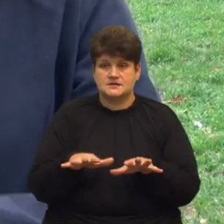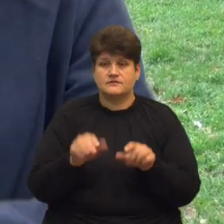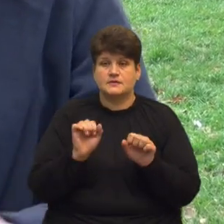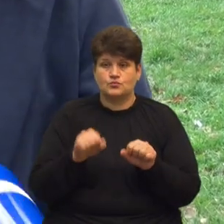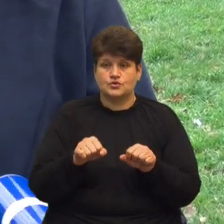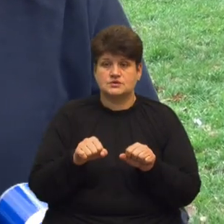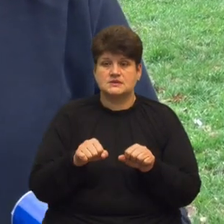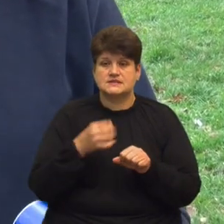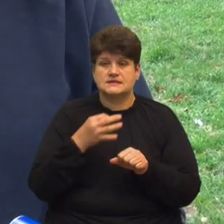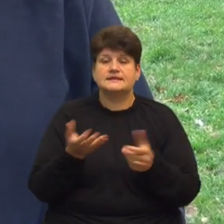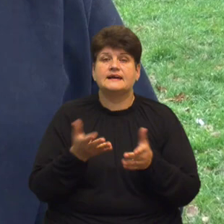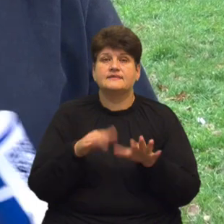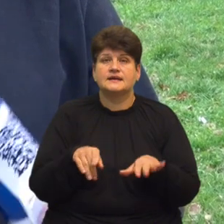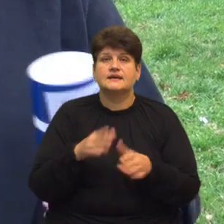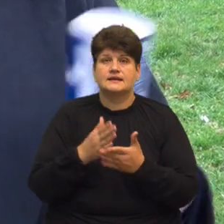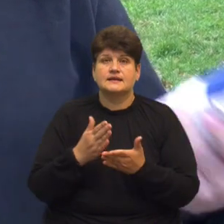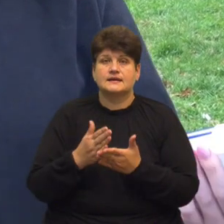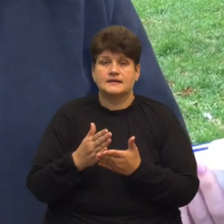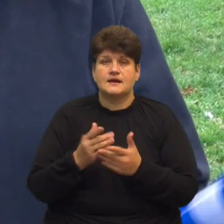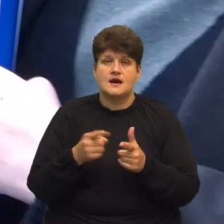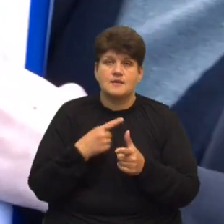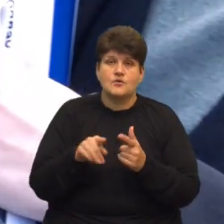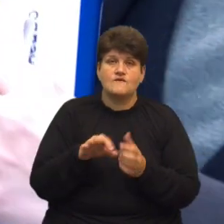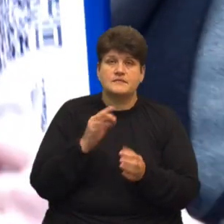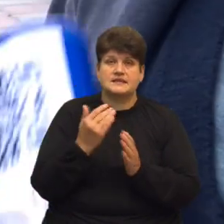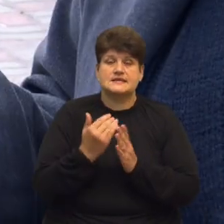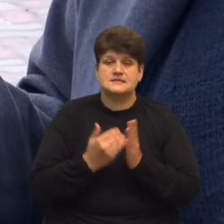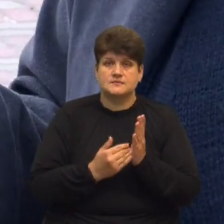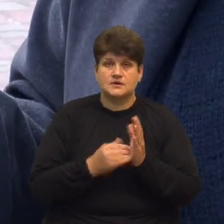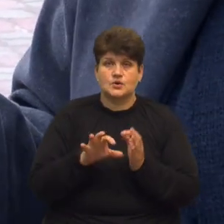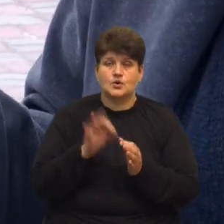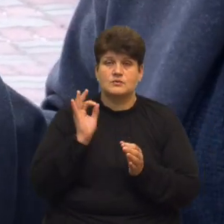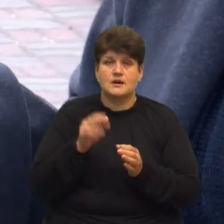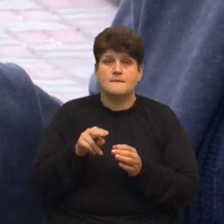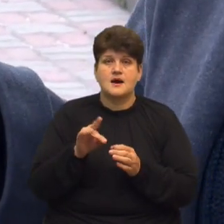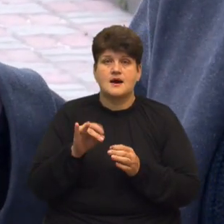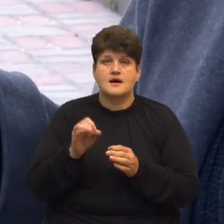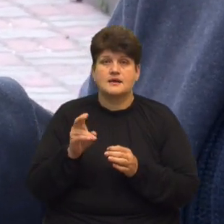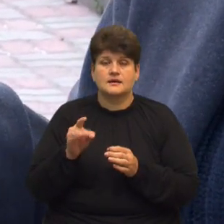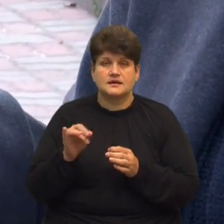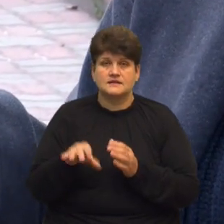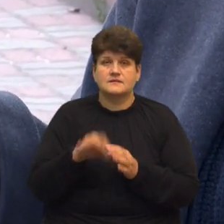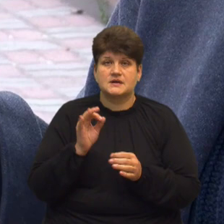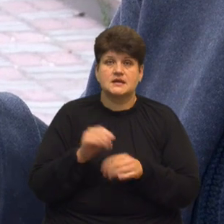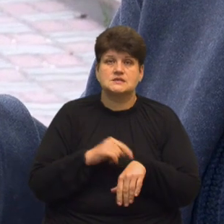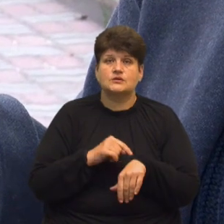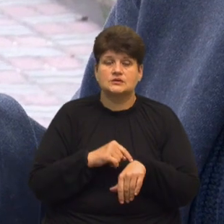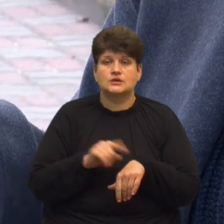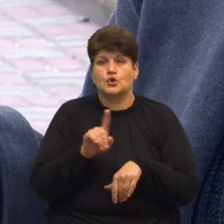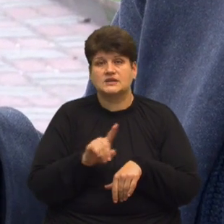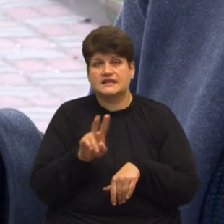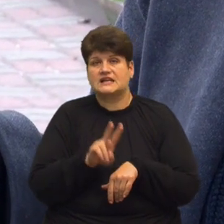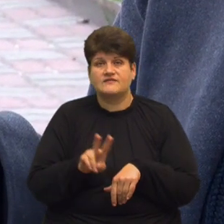визначити свою локацію, де ви знаходитесь, або вибрати зі списку Обираю паркінг, вибирається кількість годин, година чи дві